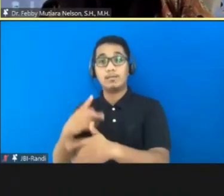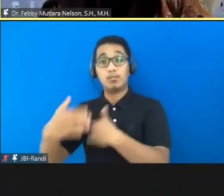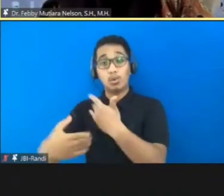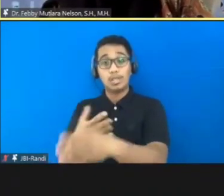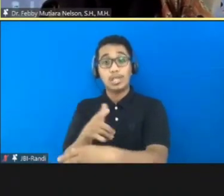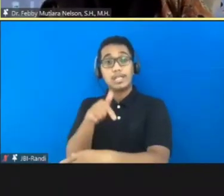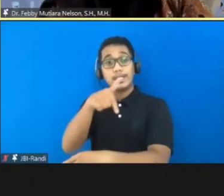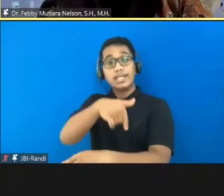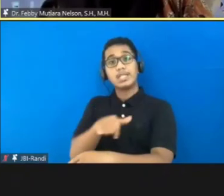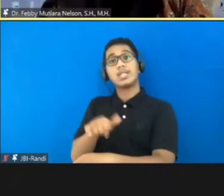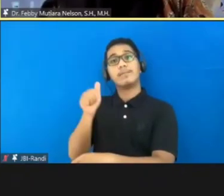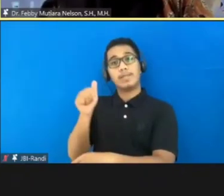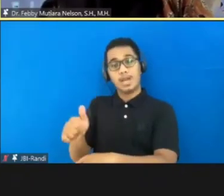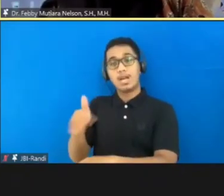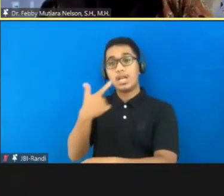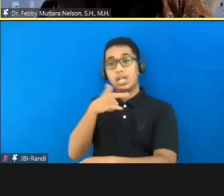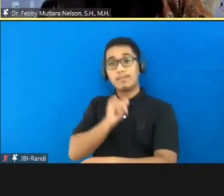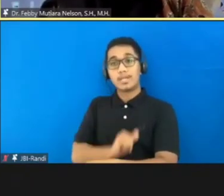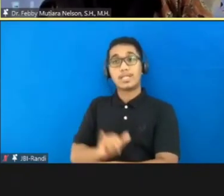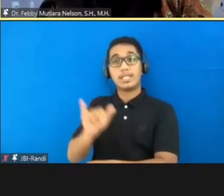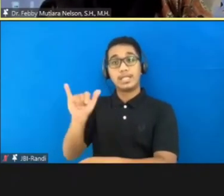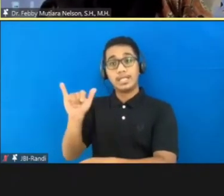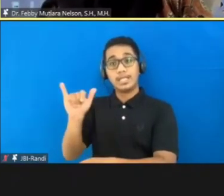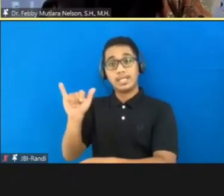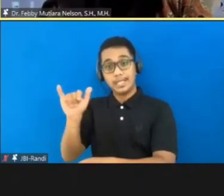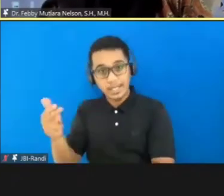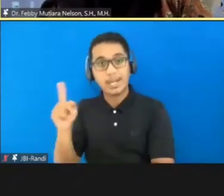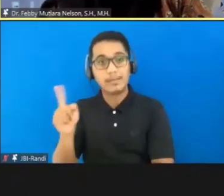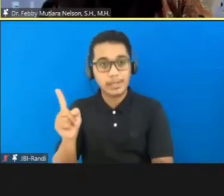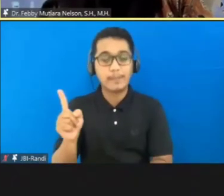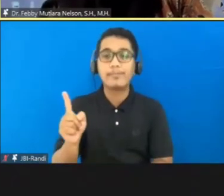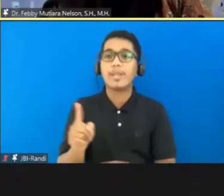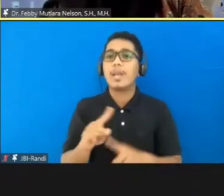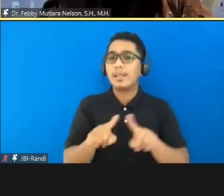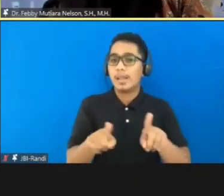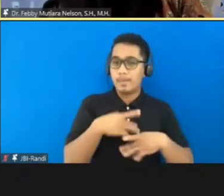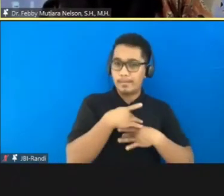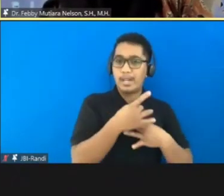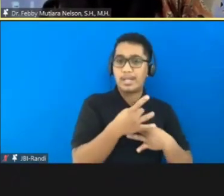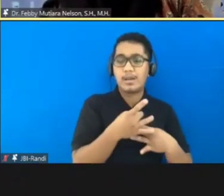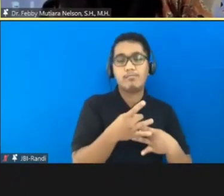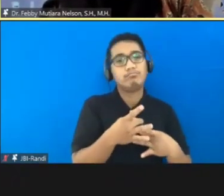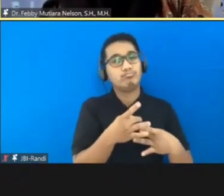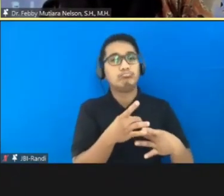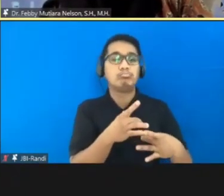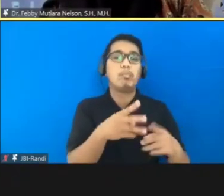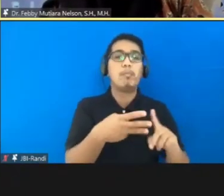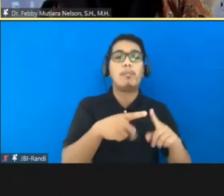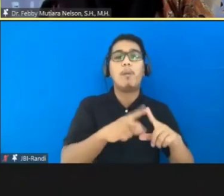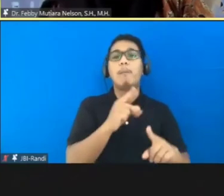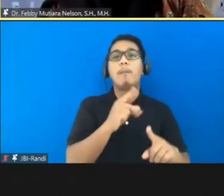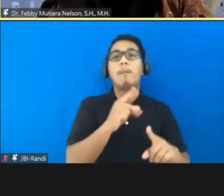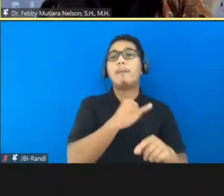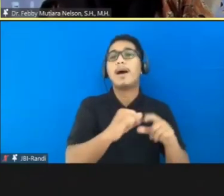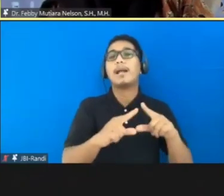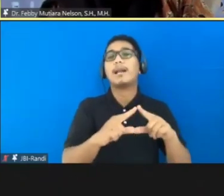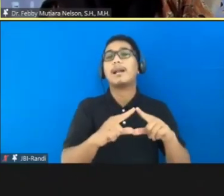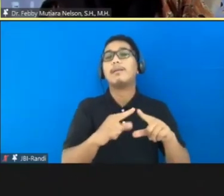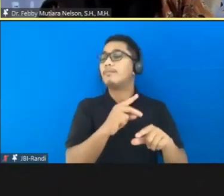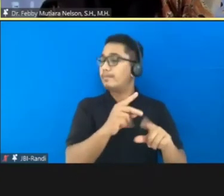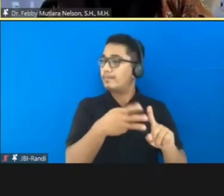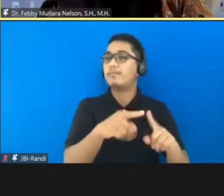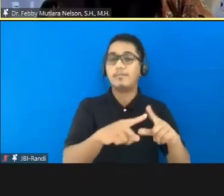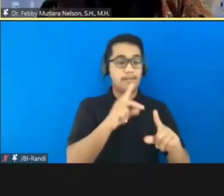seperti Indonesia tapi yang menjadi menariknya di sini tidak ada bargain sebenarnya tadi ya seperti dikatakan. Di sini adalah